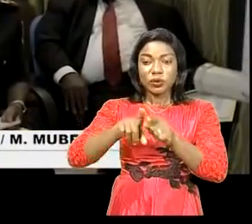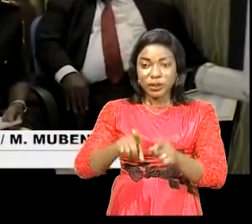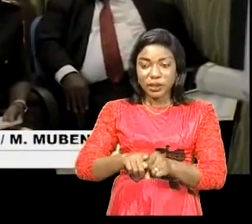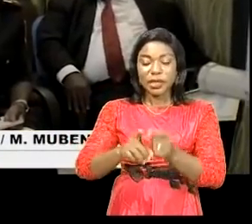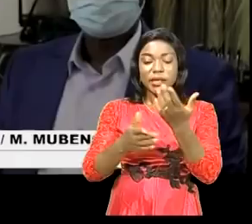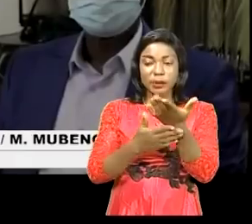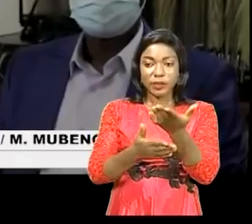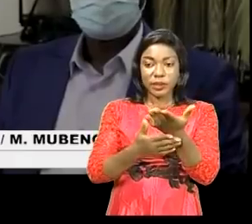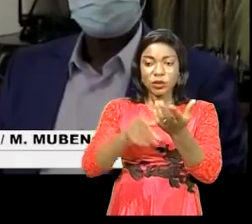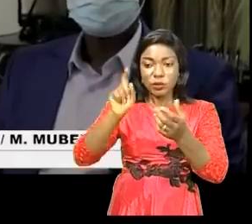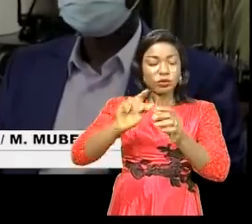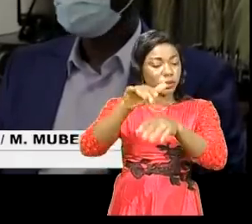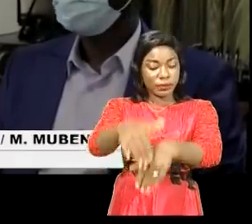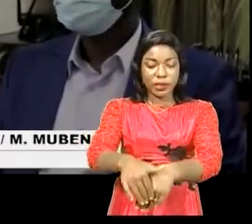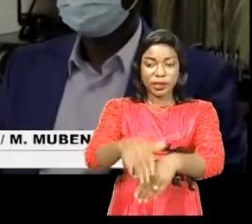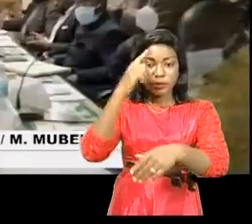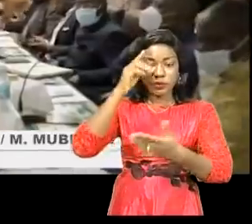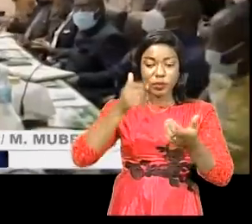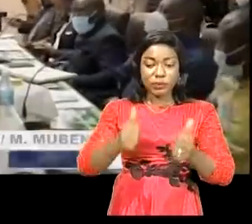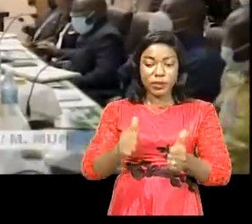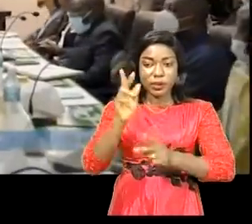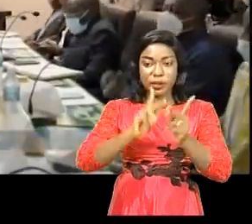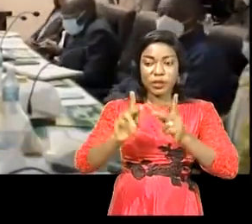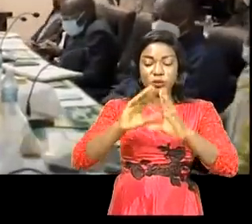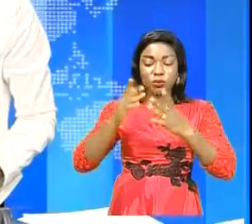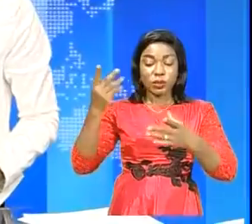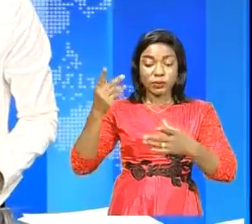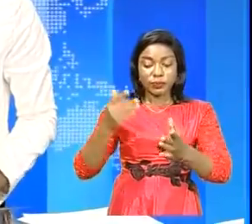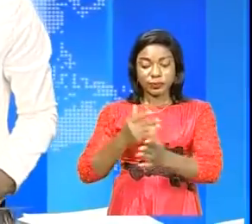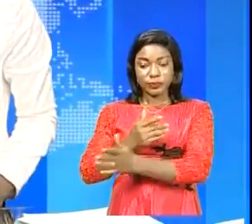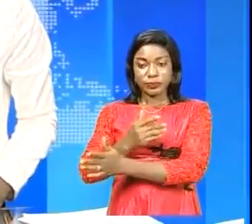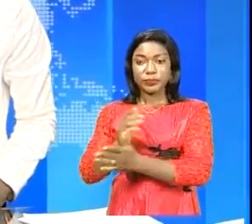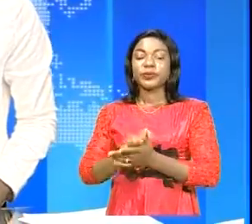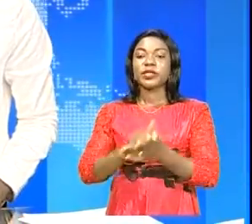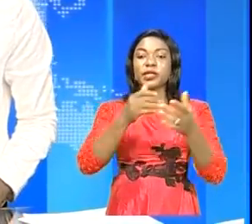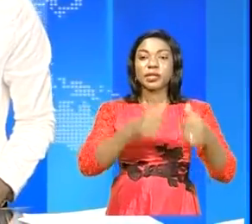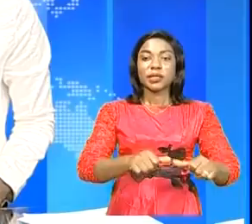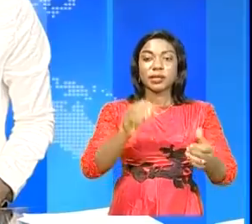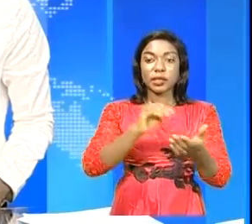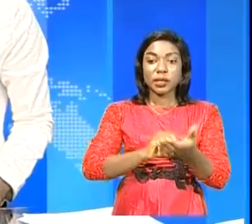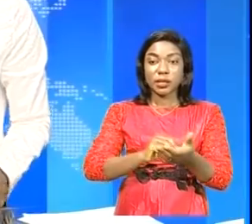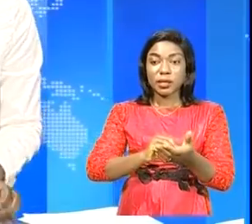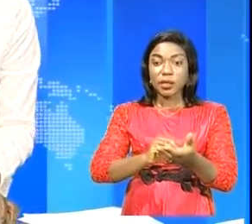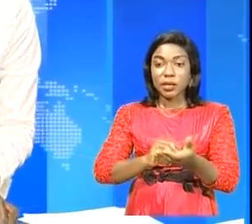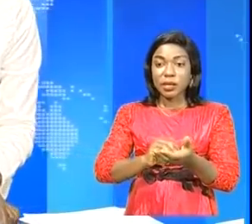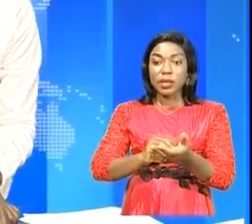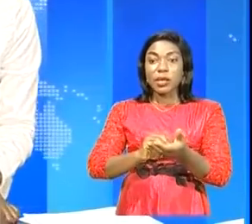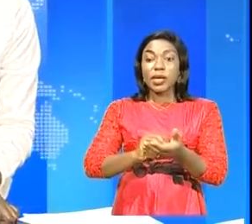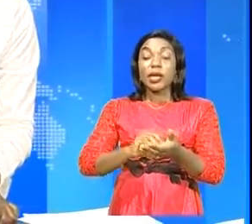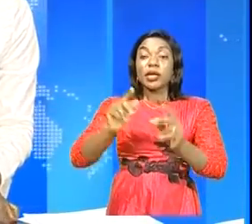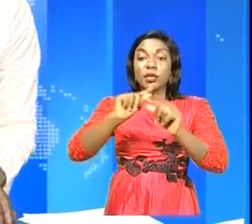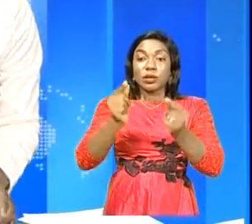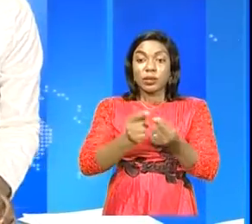prenantes de s'impliquer davantage pour le bien-être de la population. Restons à Goma. Cette fois-ci, une